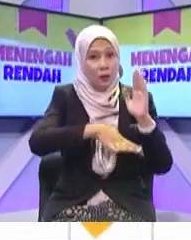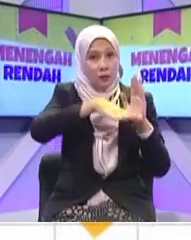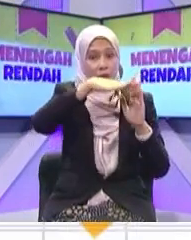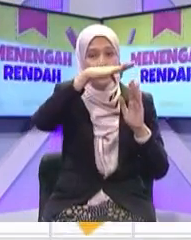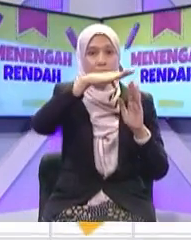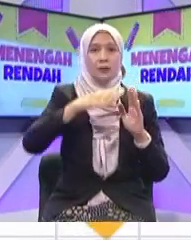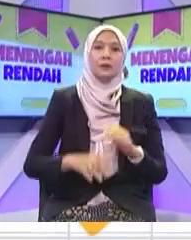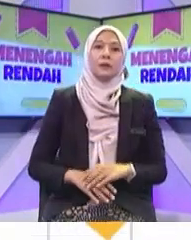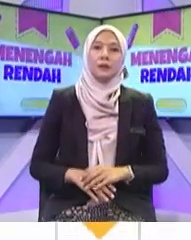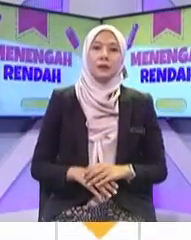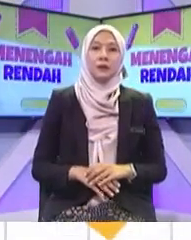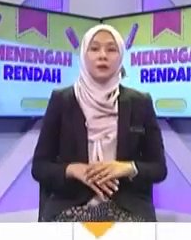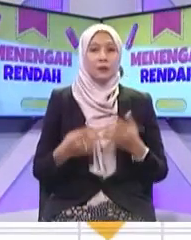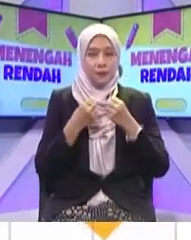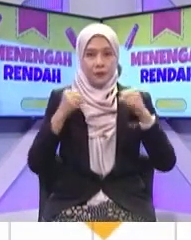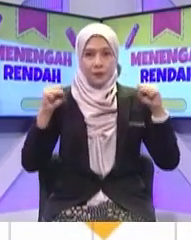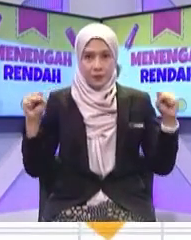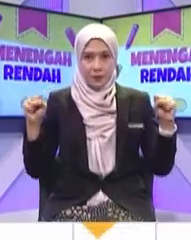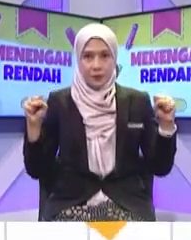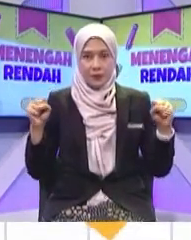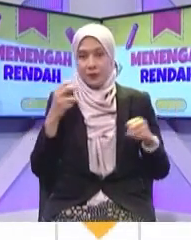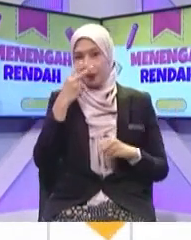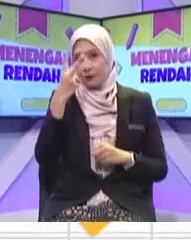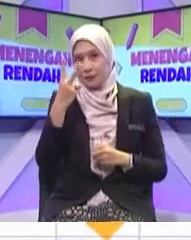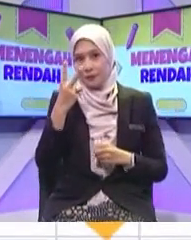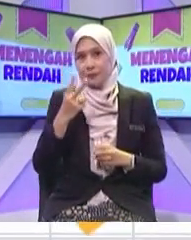Tak hujan Fahim hujan